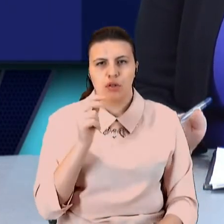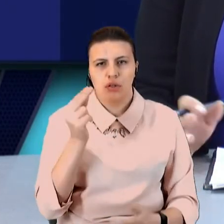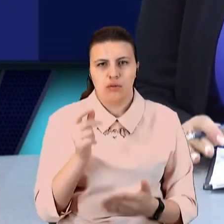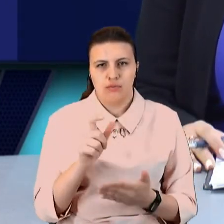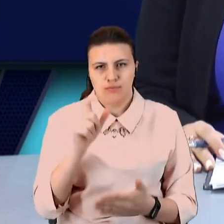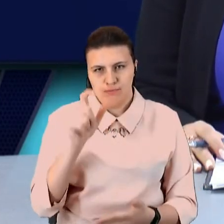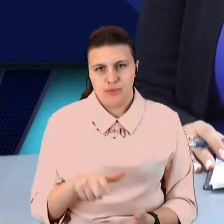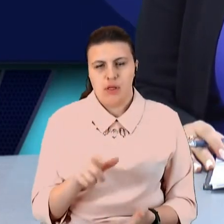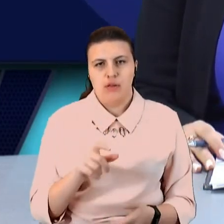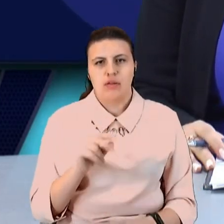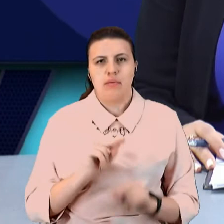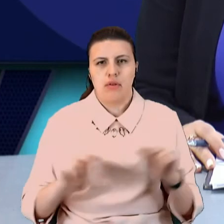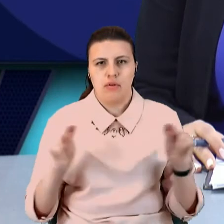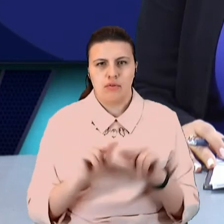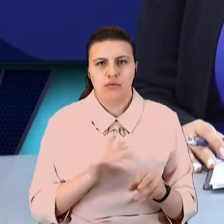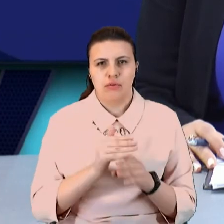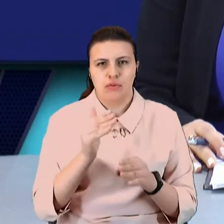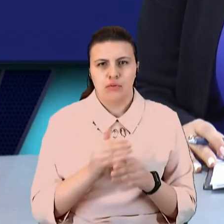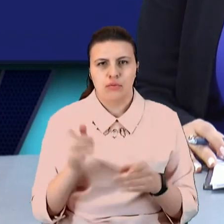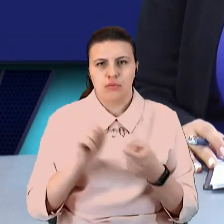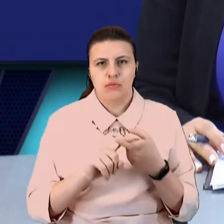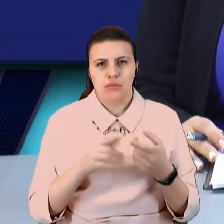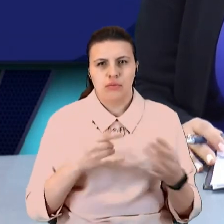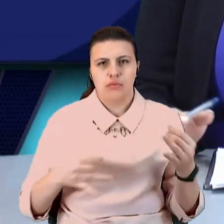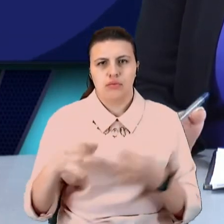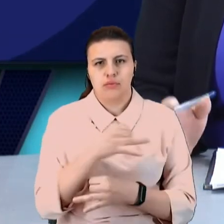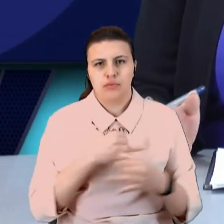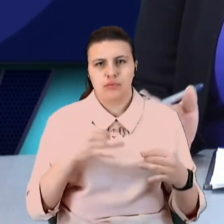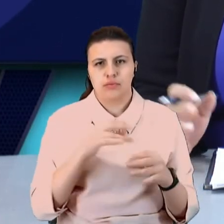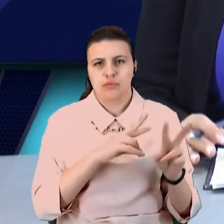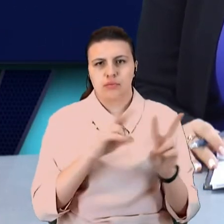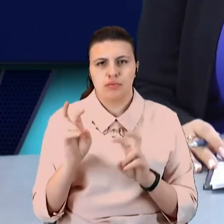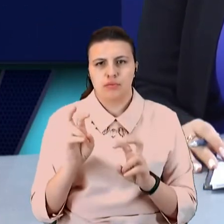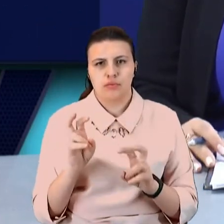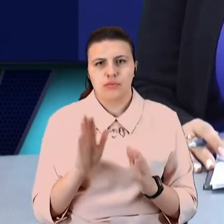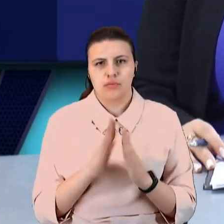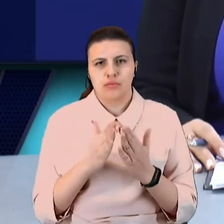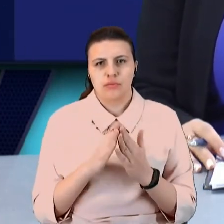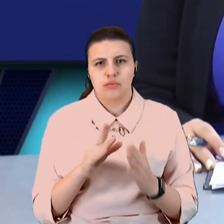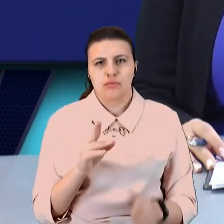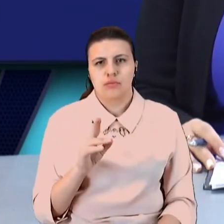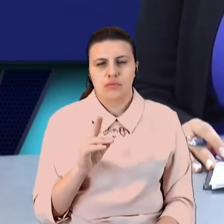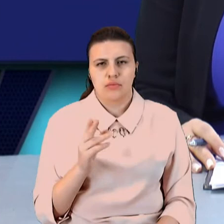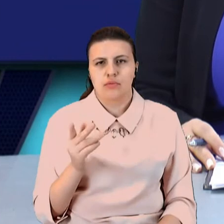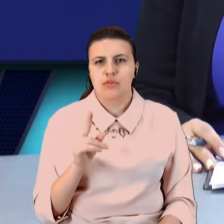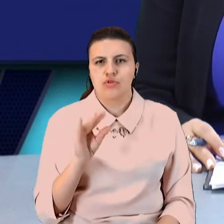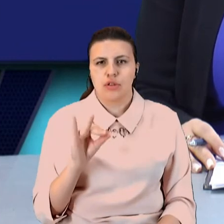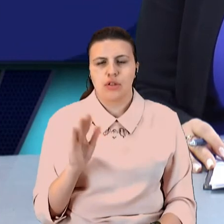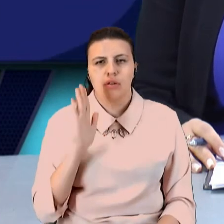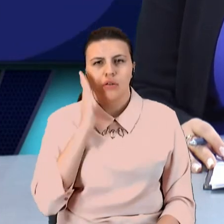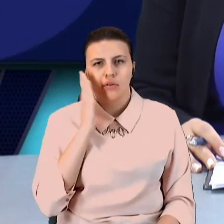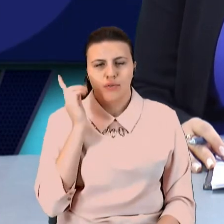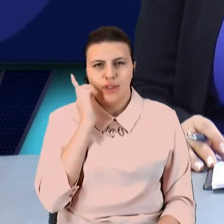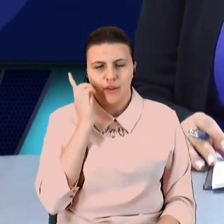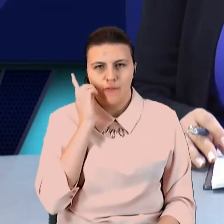Трохи згодом вона приєднається до нашого обговорення теми. Книгу чи телефонні ігри обирають діти? Ми зараз питаємо у